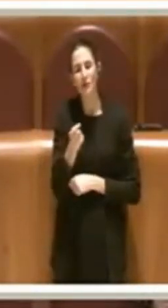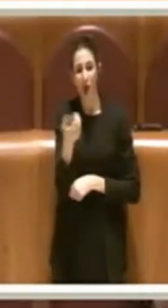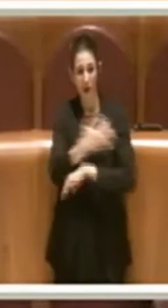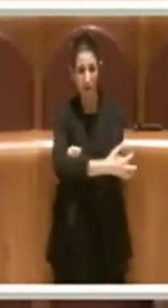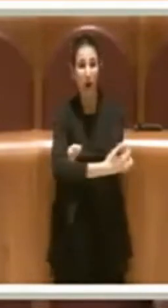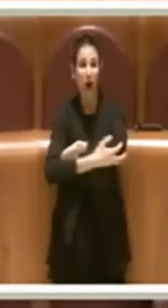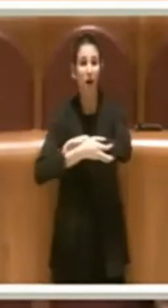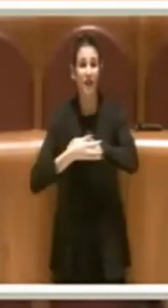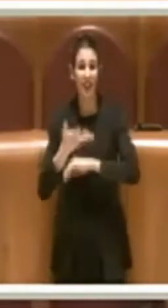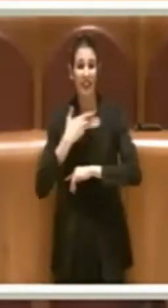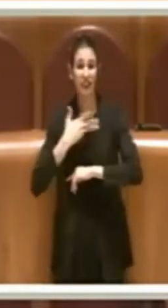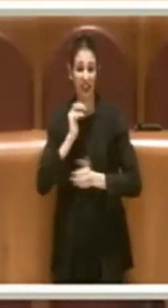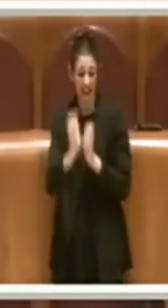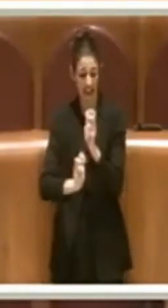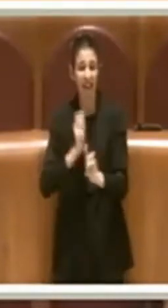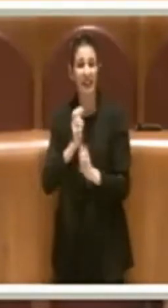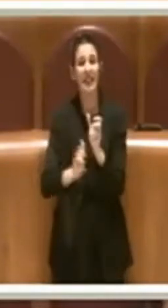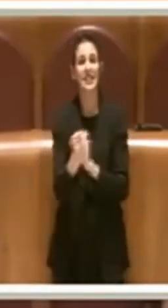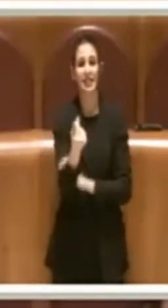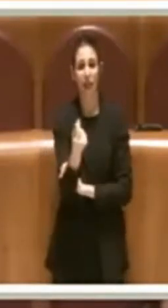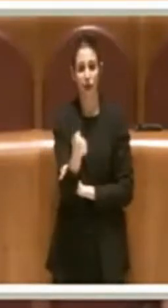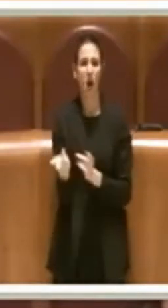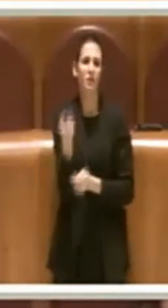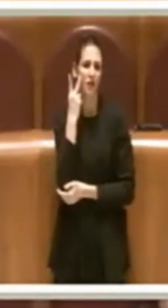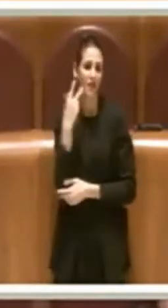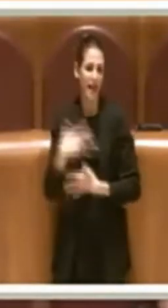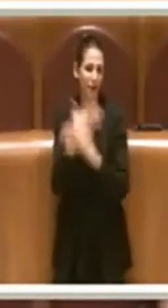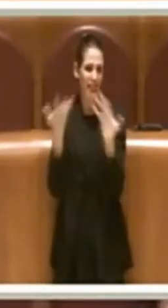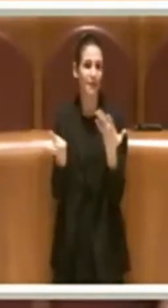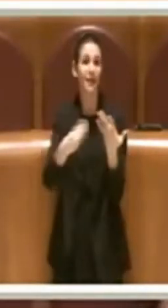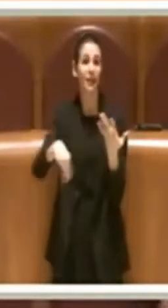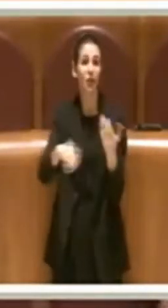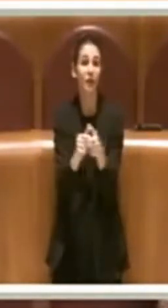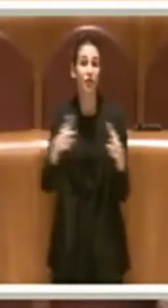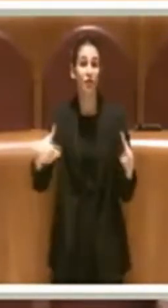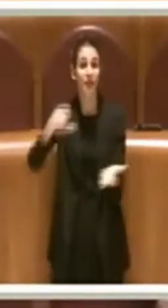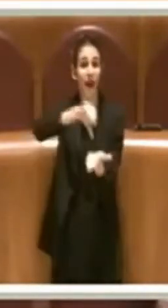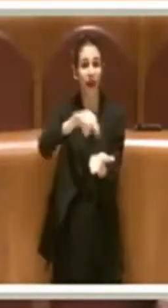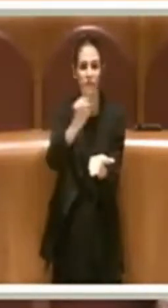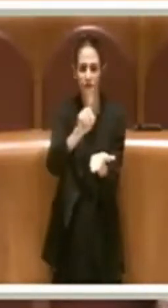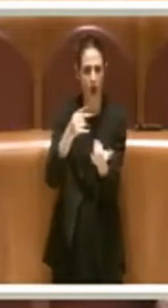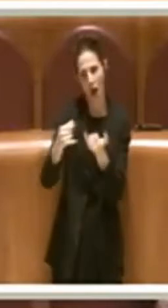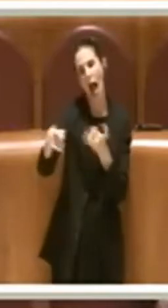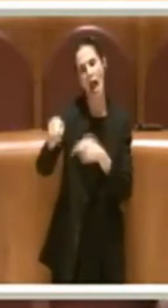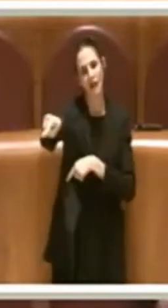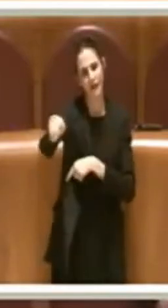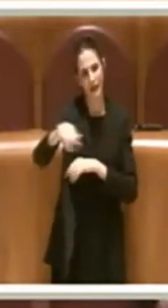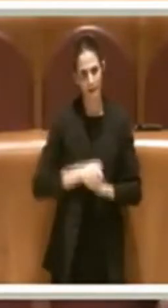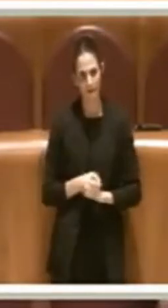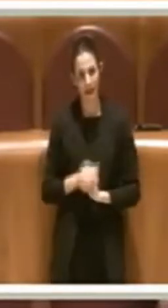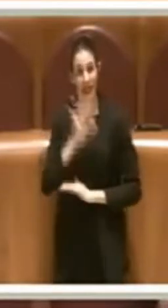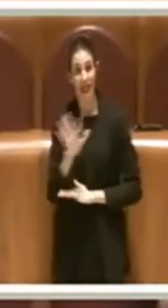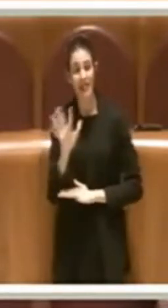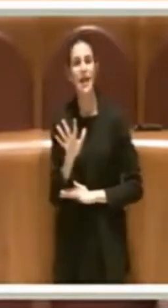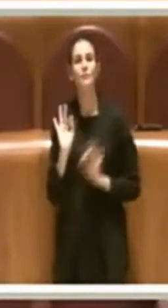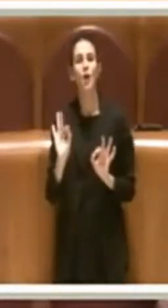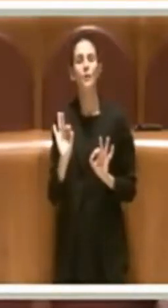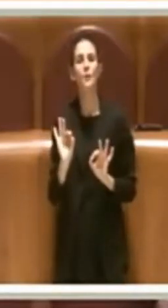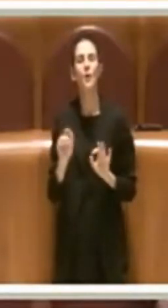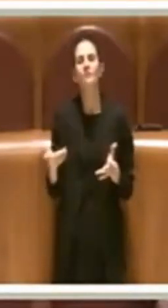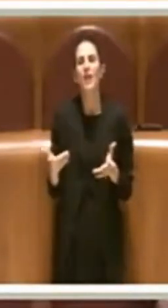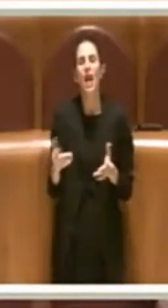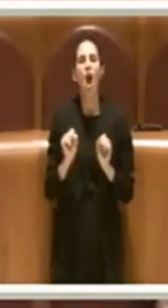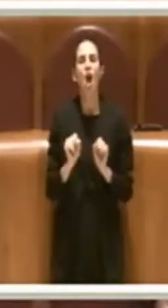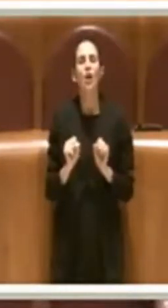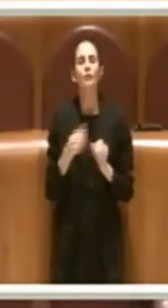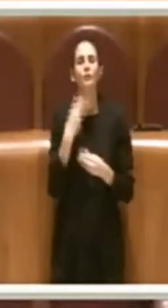via più difficili da gestire. Lo vediamo nelle nostre periferie. Tra l'altro il gap, il gioco d'azzardo patologico, che è la patologia